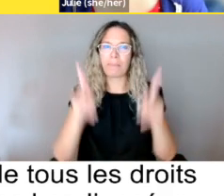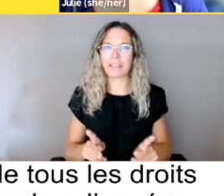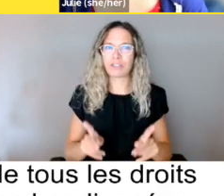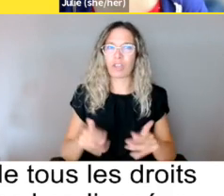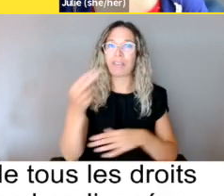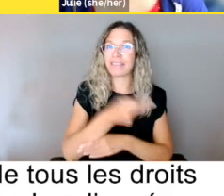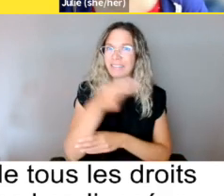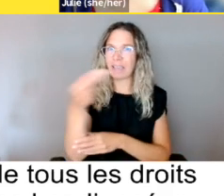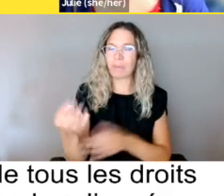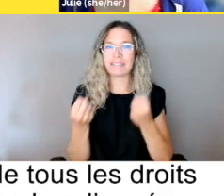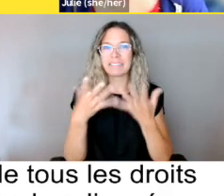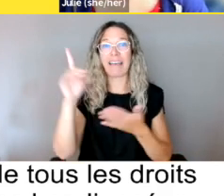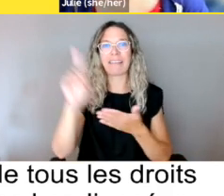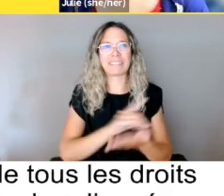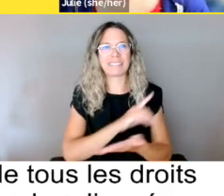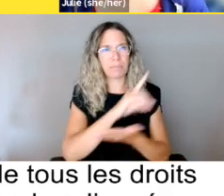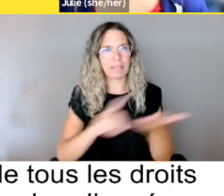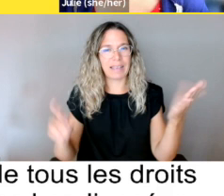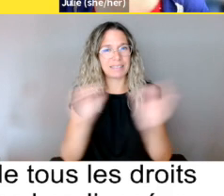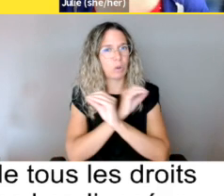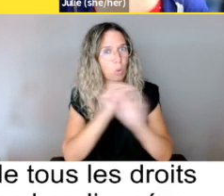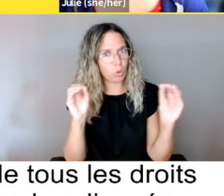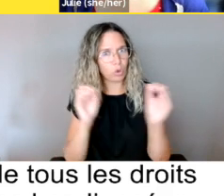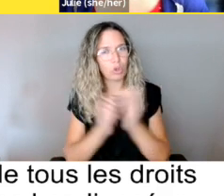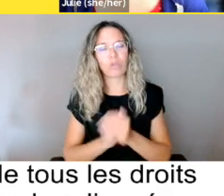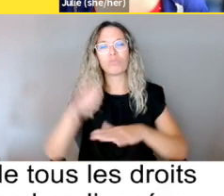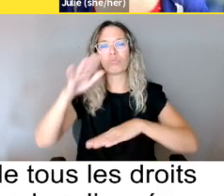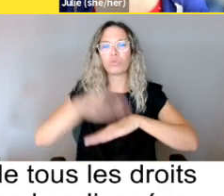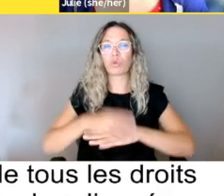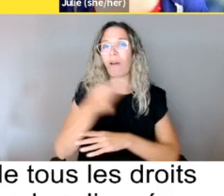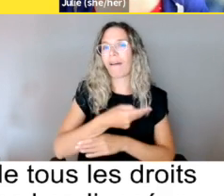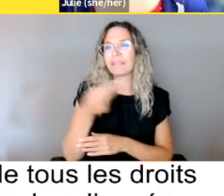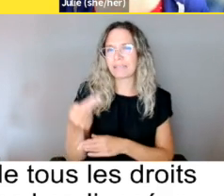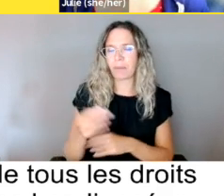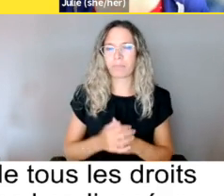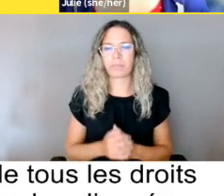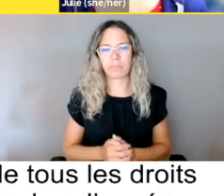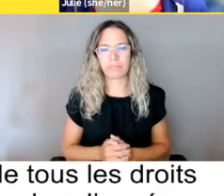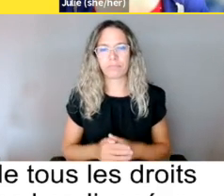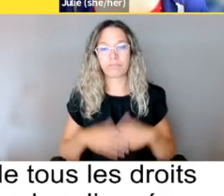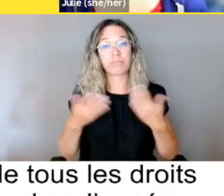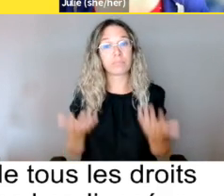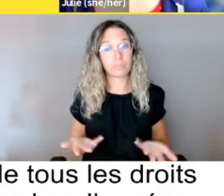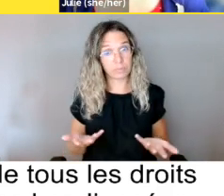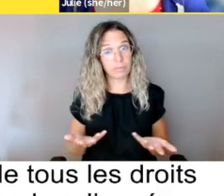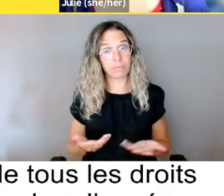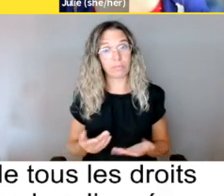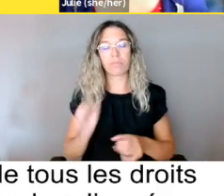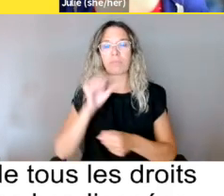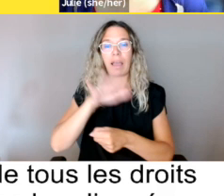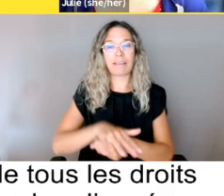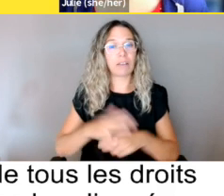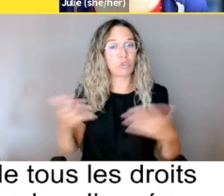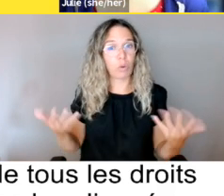handicapées sans discrimination d'aucune sorte fondées sur leur handicap. » cette fin, il s'engage